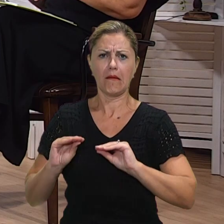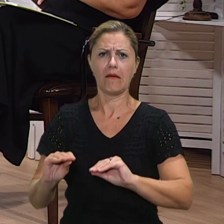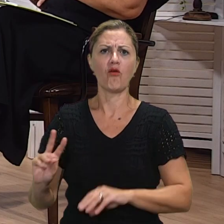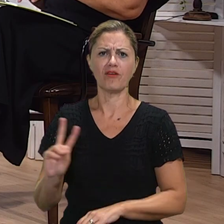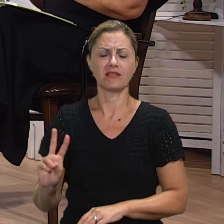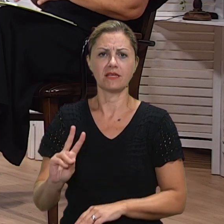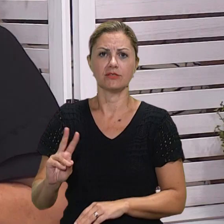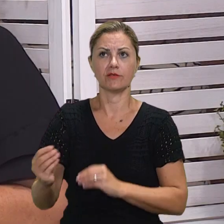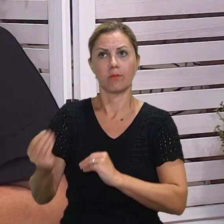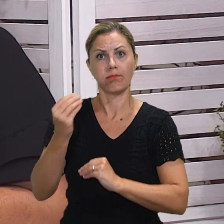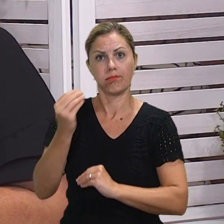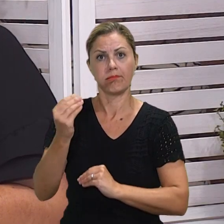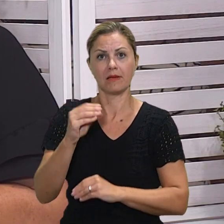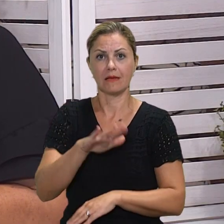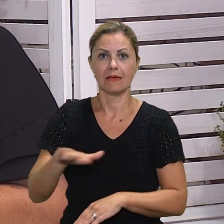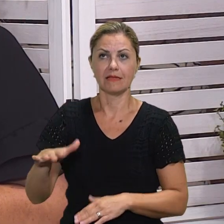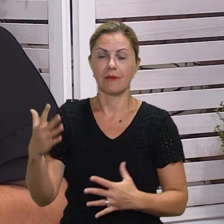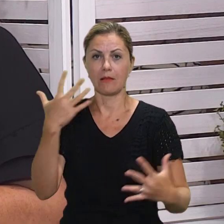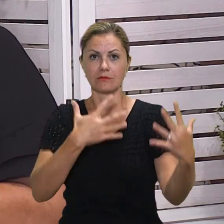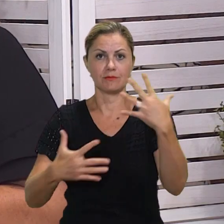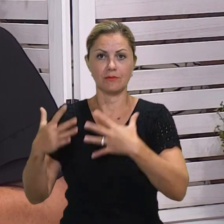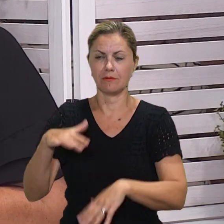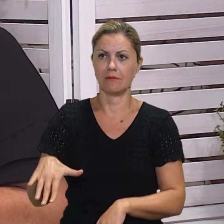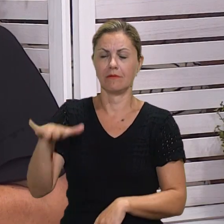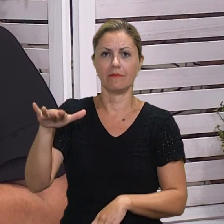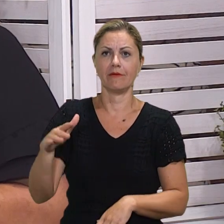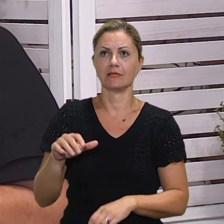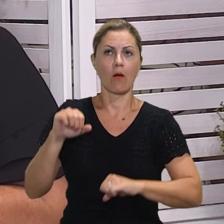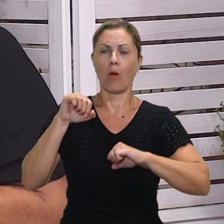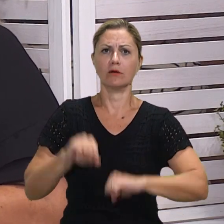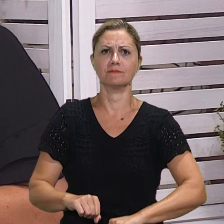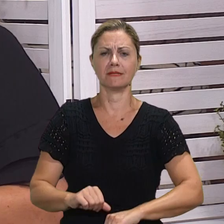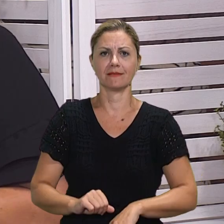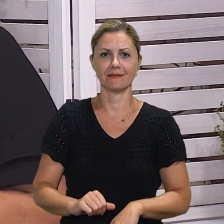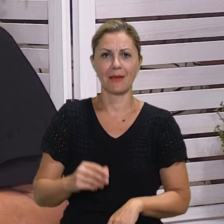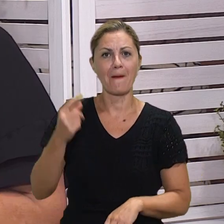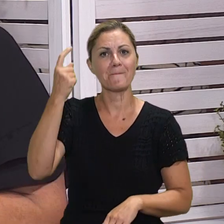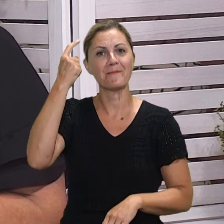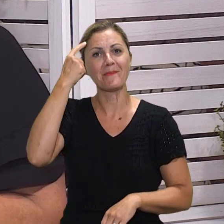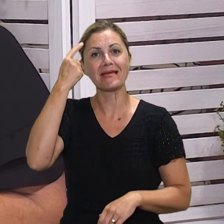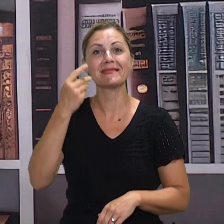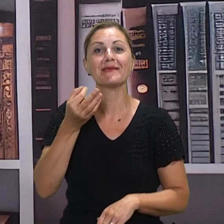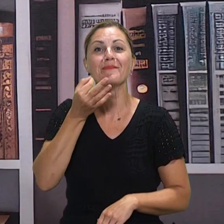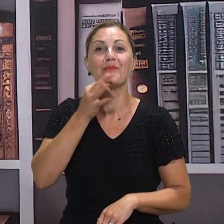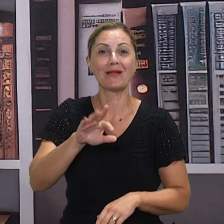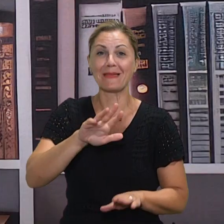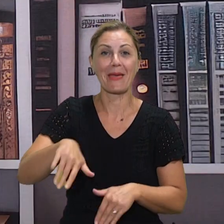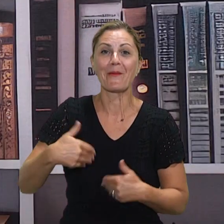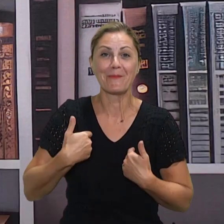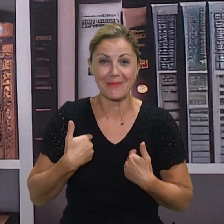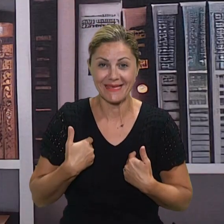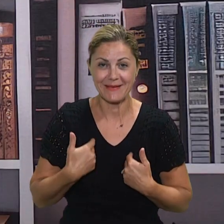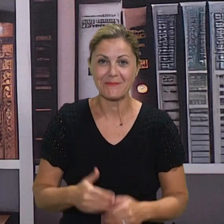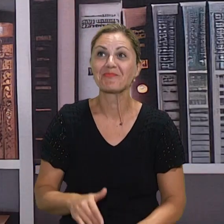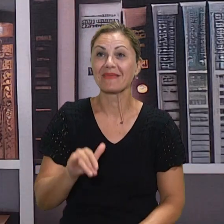vrtićima za školu. Sada imamo to. Oni su već neko star mala djeca. Sve već znaju i pametniji su od nas. Mogu vam reći, svaka